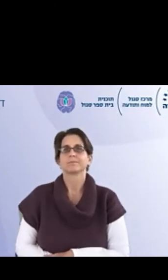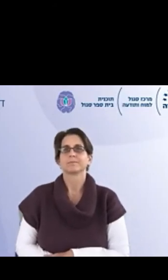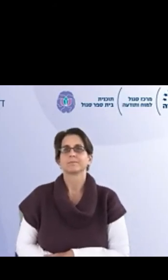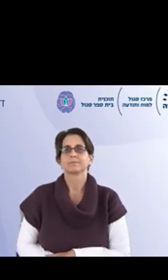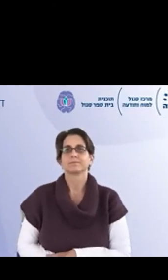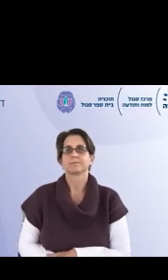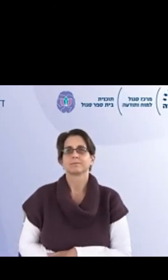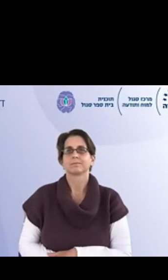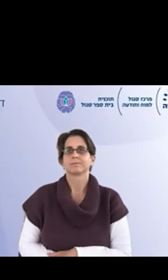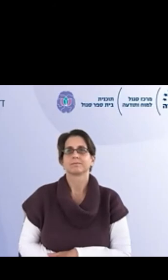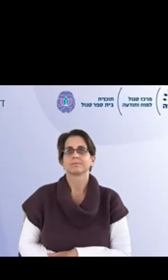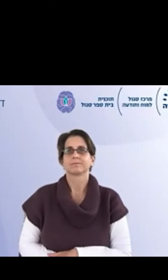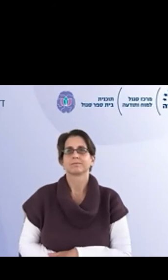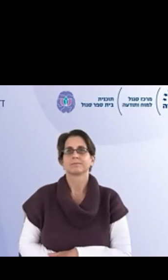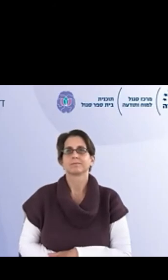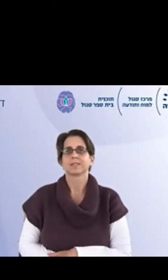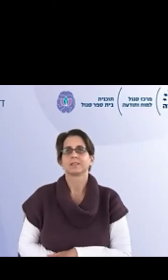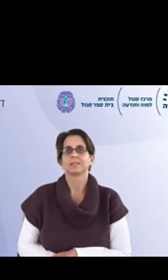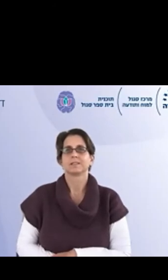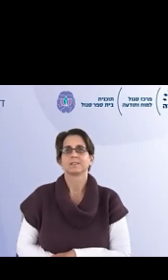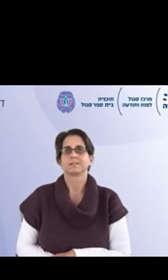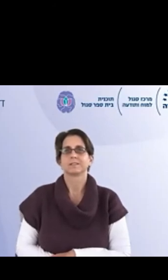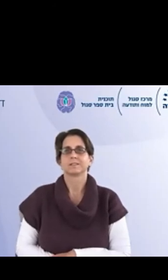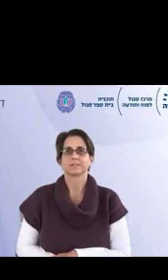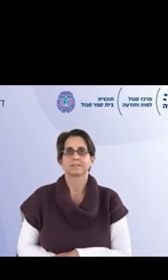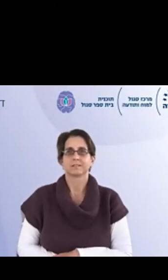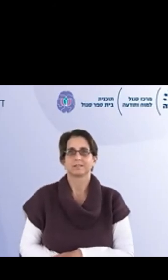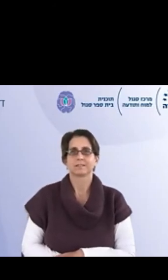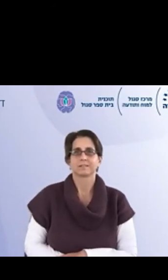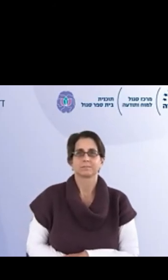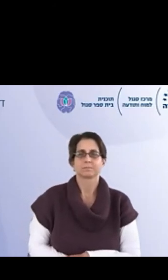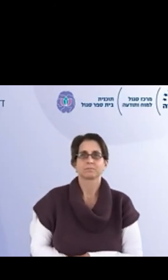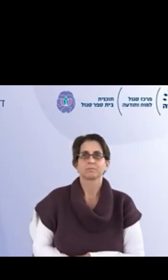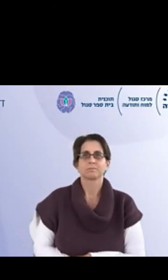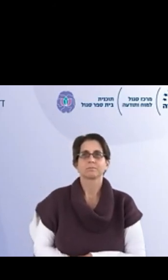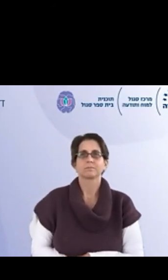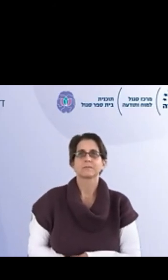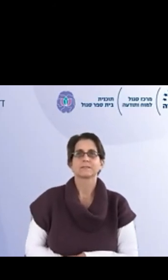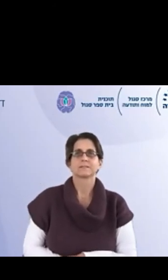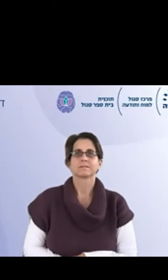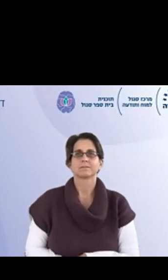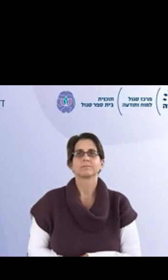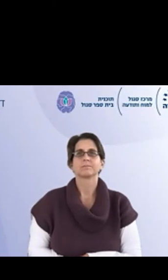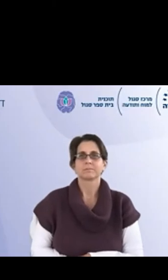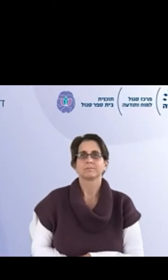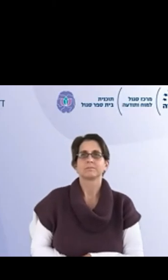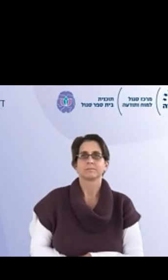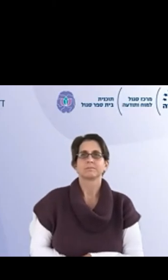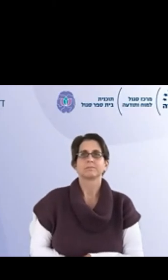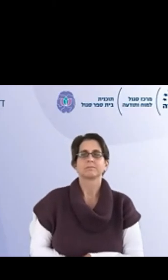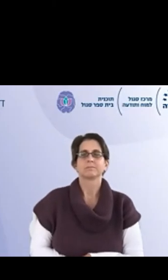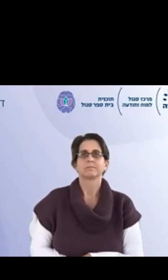לכיוון של יותר שותופיות בתוך המערכת במקום שאנחנו נעסוק ב-doing שזה מפחית את האוטונומיה שזה המרכיב השני